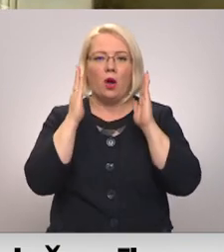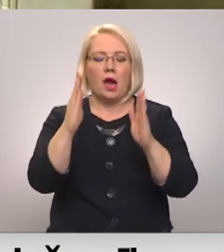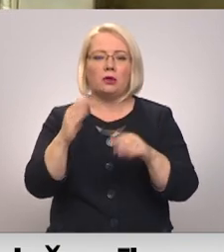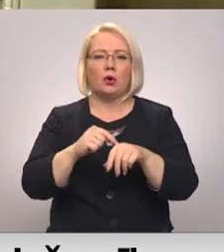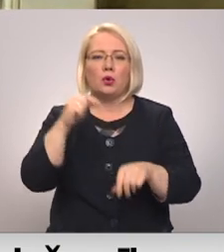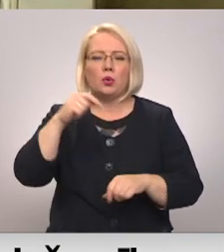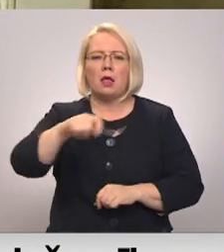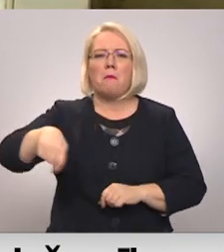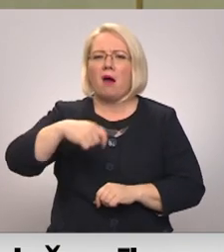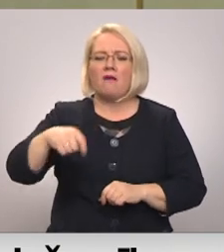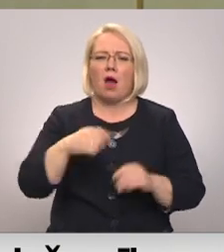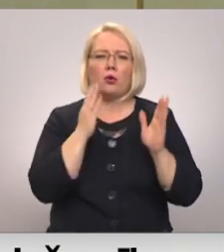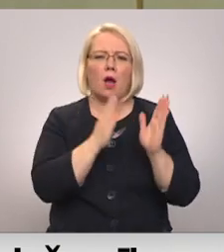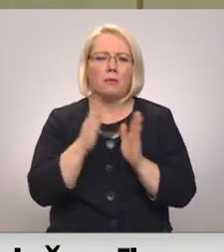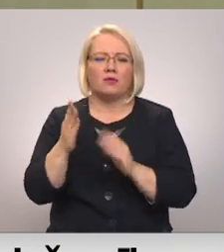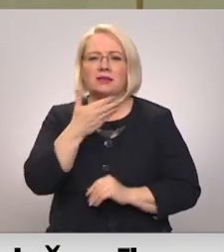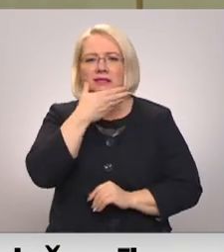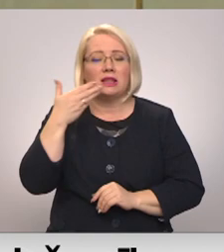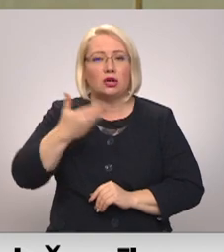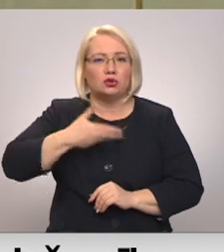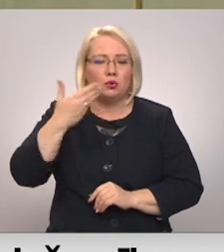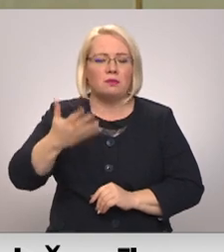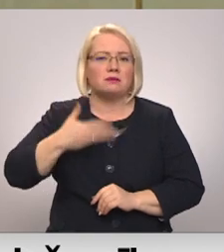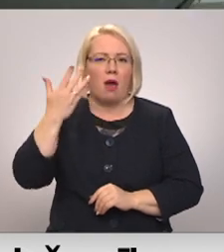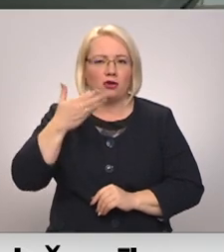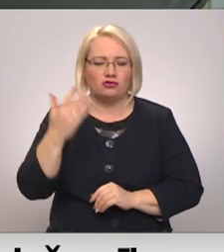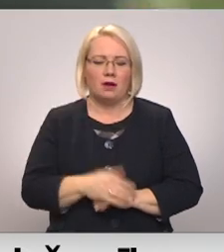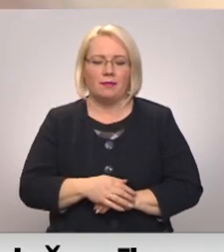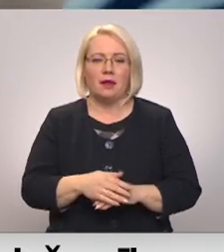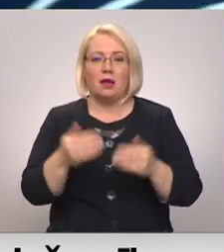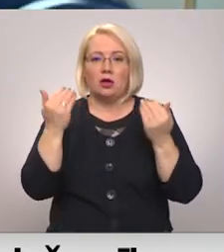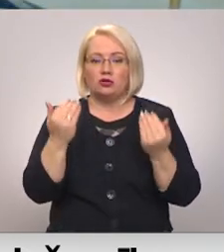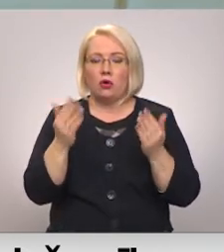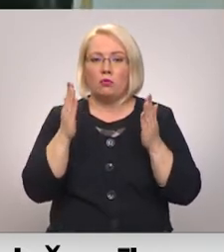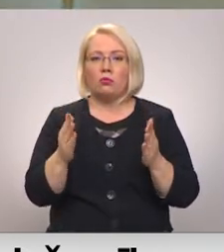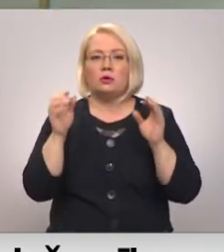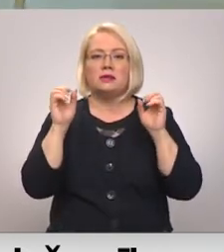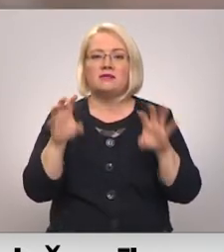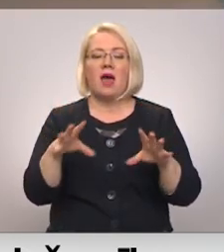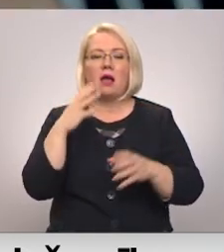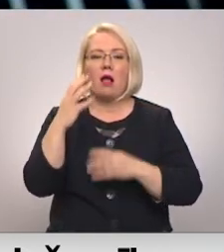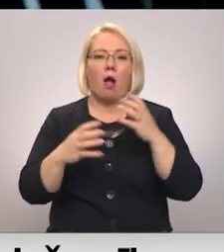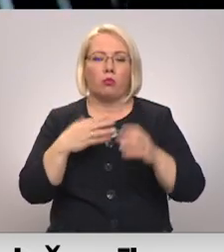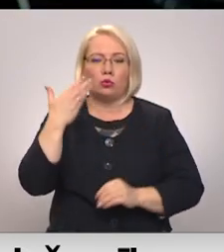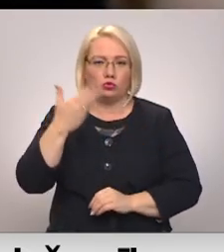pavāras rūpīgi gatavotās siltās zupas smārža. Šodien būs vajag kāposta zupa.